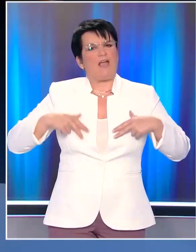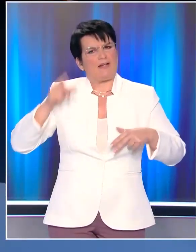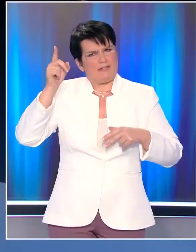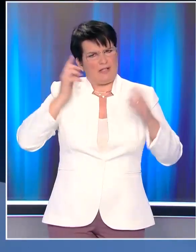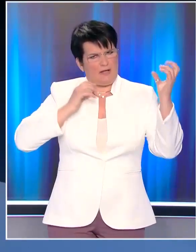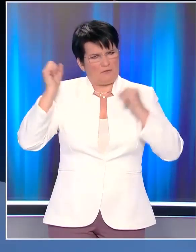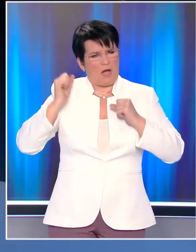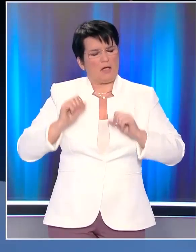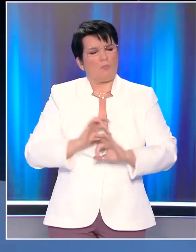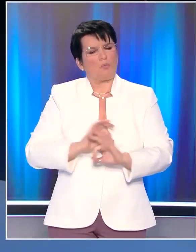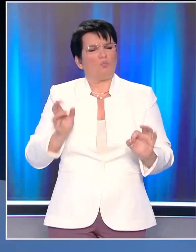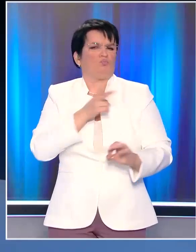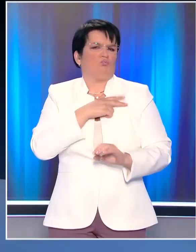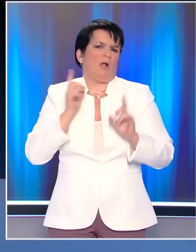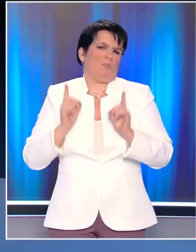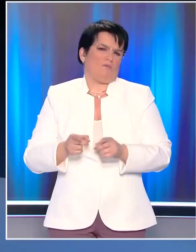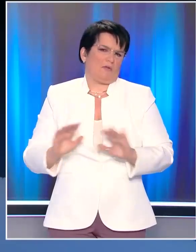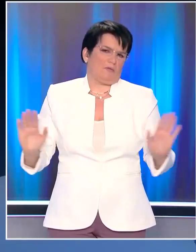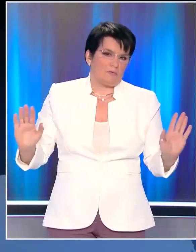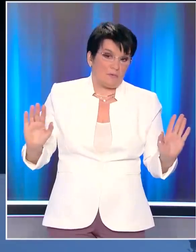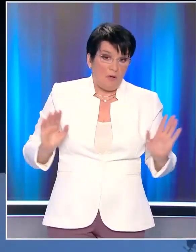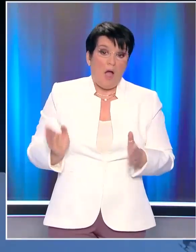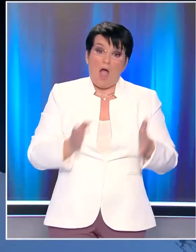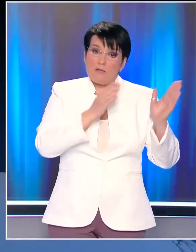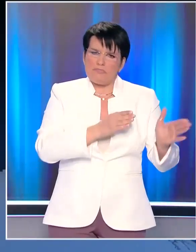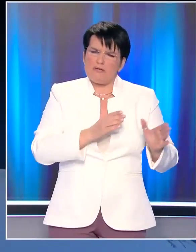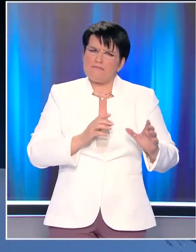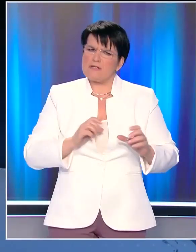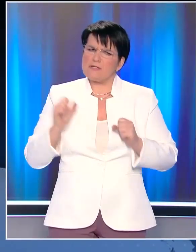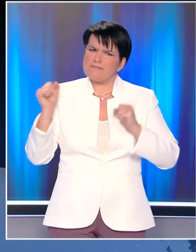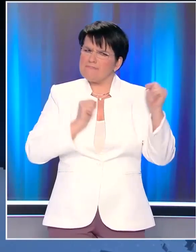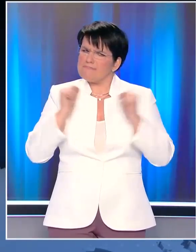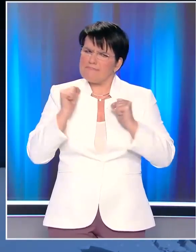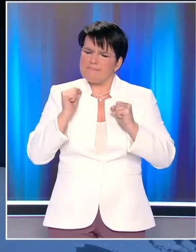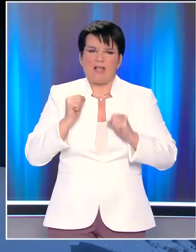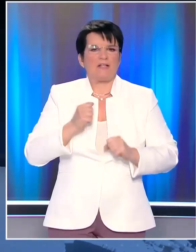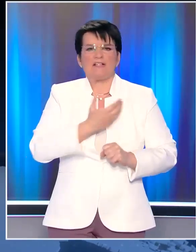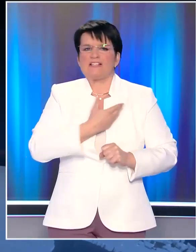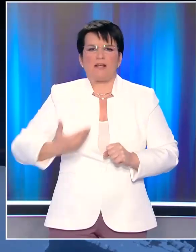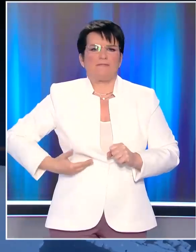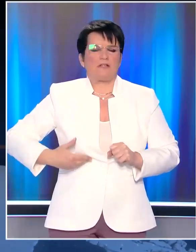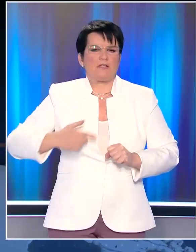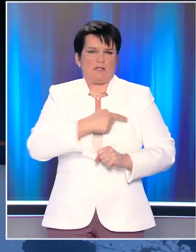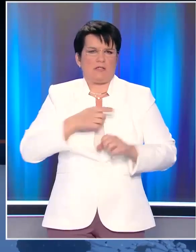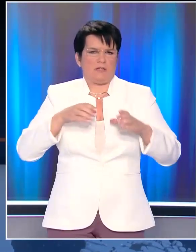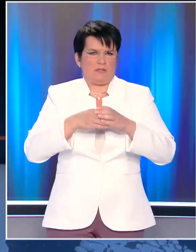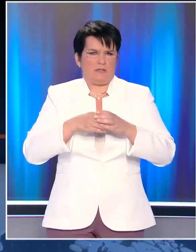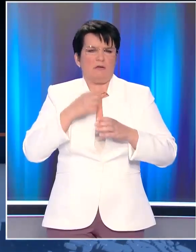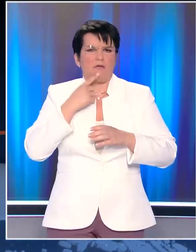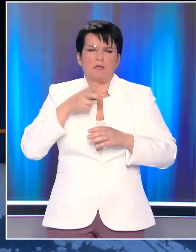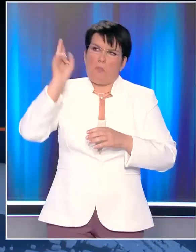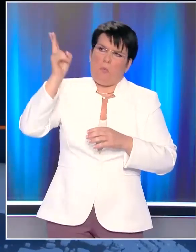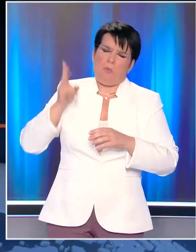κυβέρνηση της Αυστραλίας. Στον αντίποδα, αρκετά εκνευρισμένη εμφανίζεται η σερβική ηγεσία, που καταγγέλει τις πρακτικές των